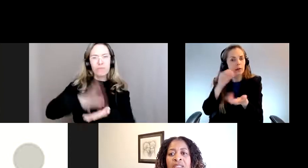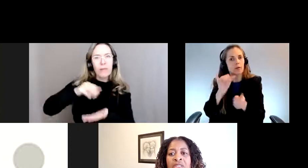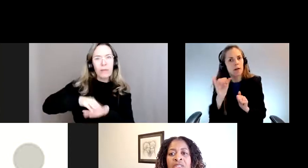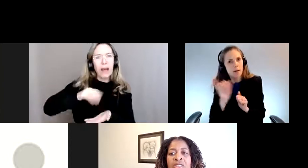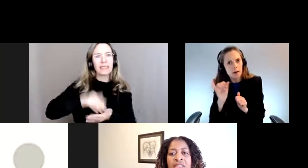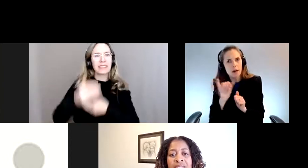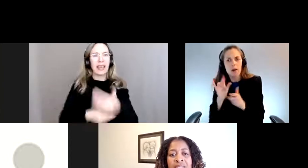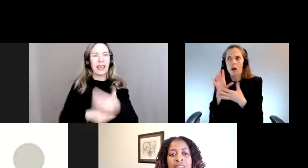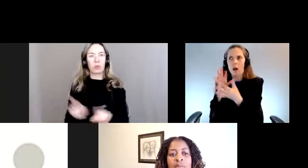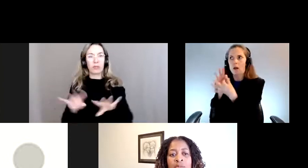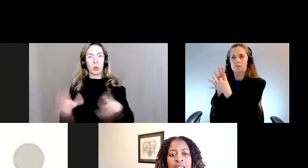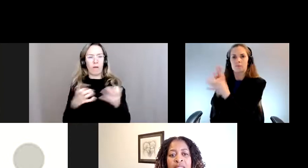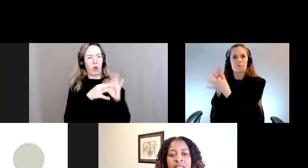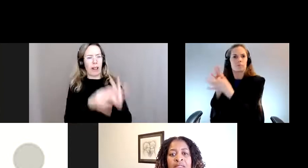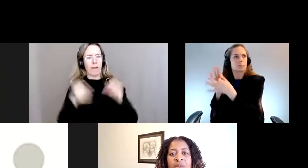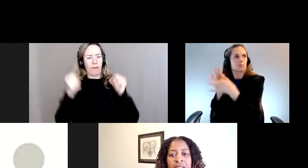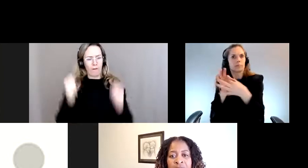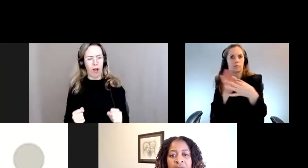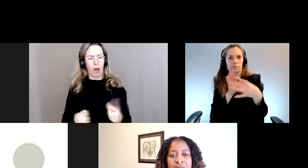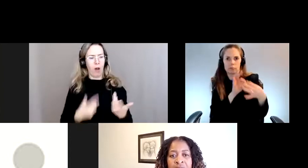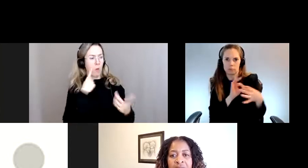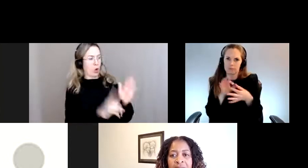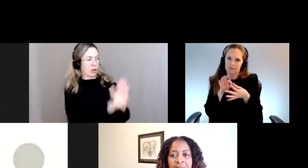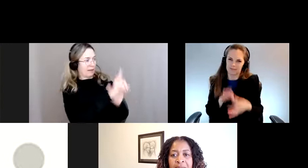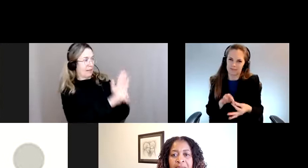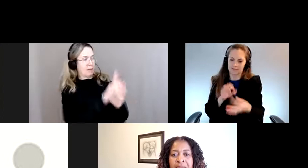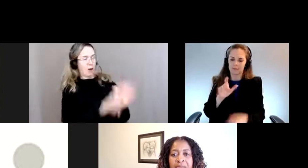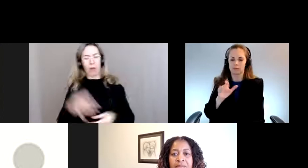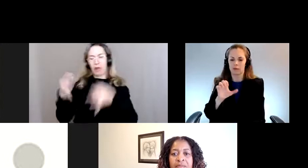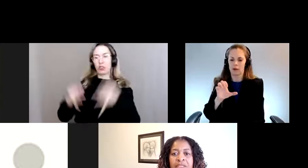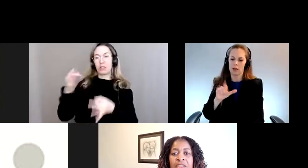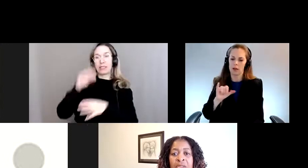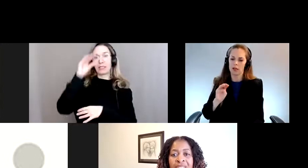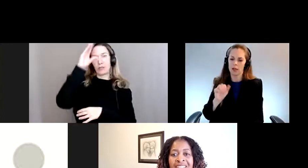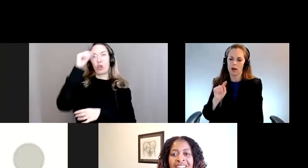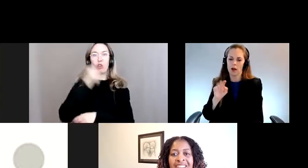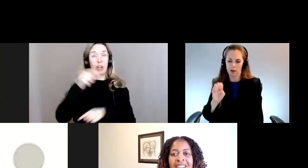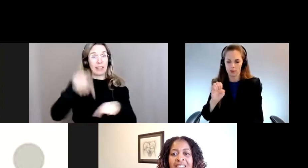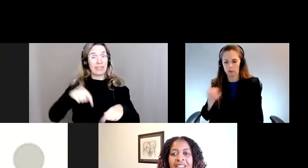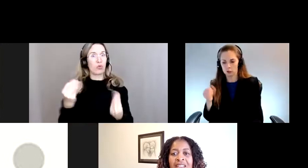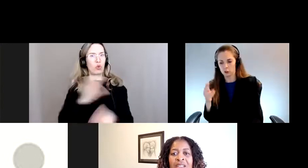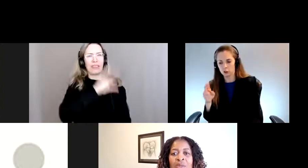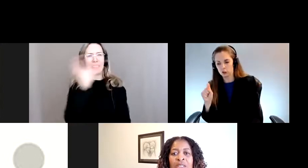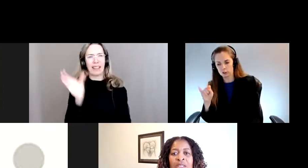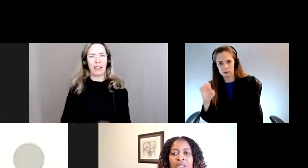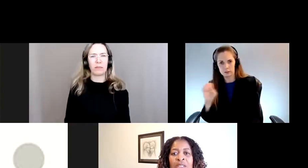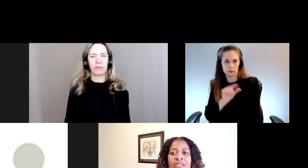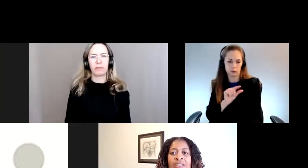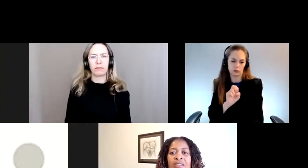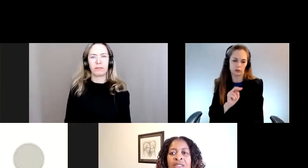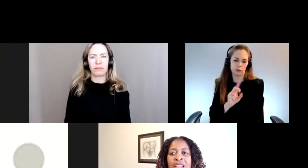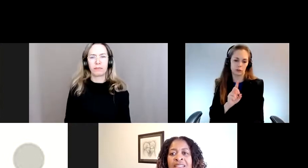et de renforcer des liens entre les mouvements pour le climat et la justice de genre ici au Canada. Donc, aujourd'hui,